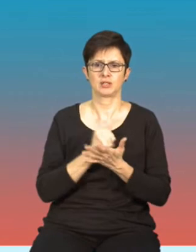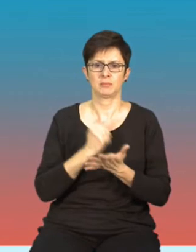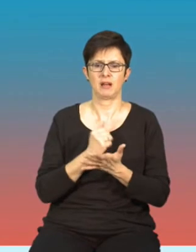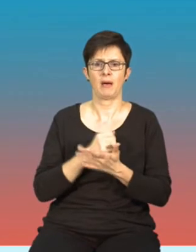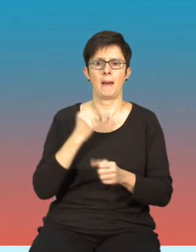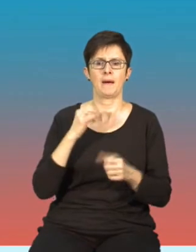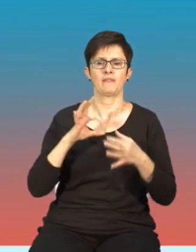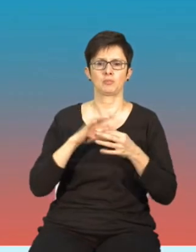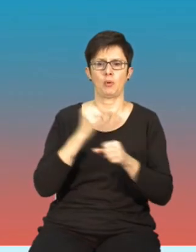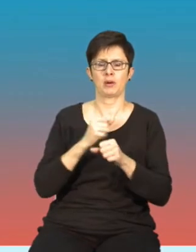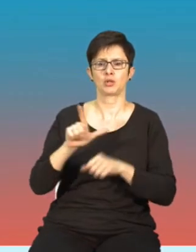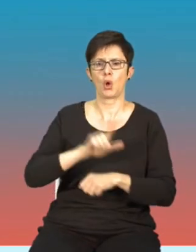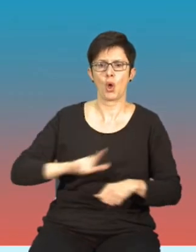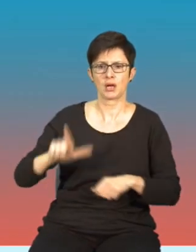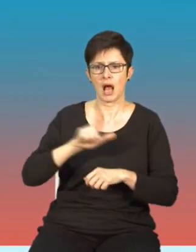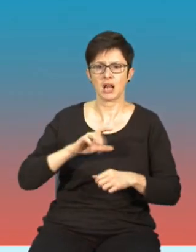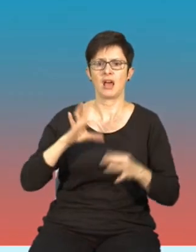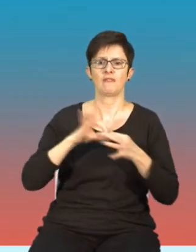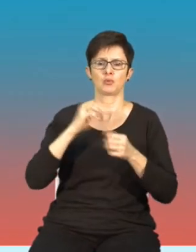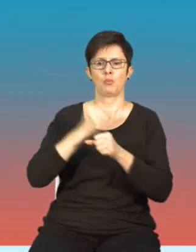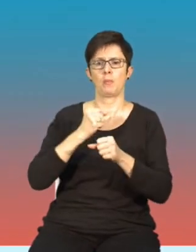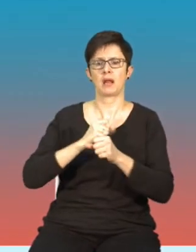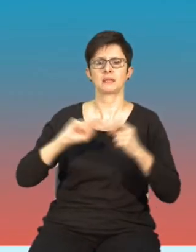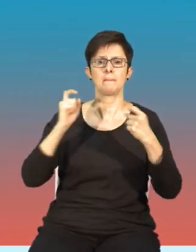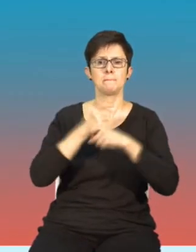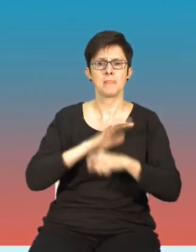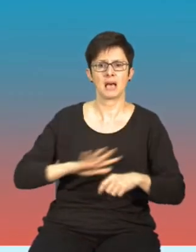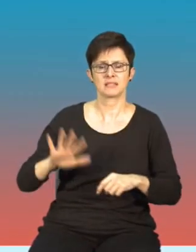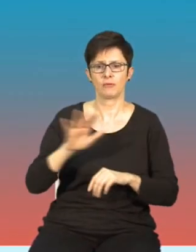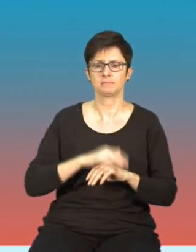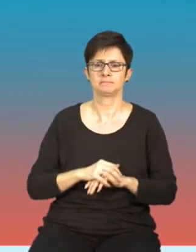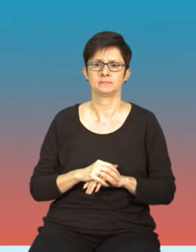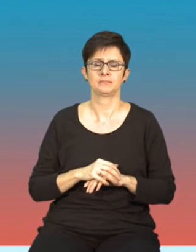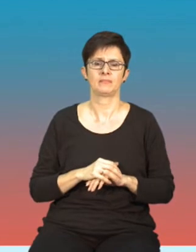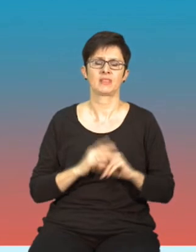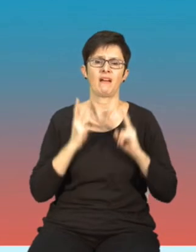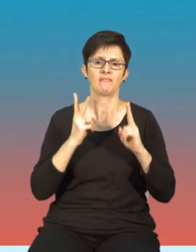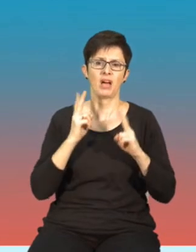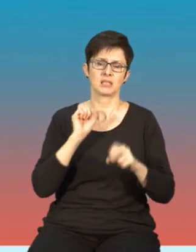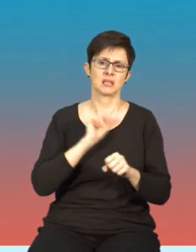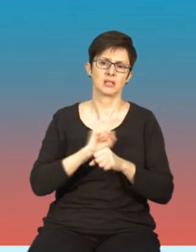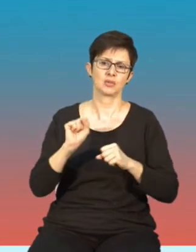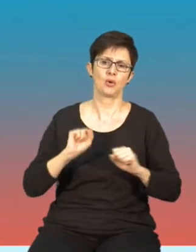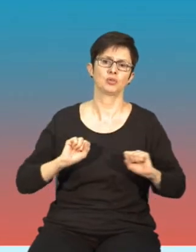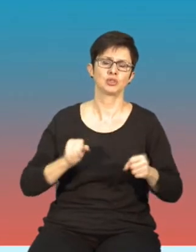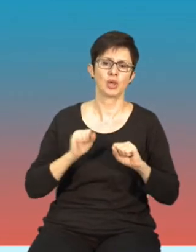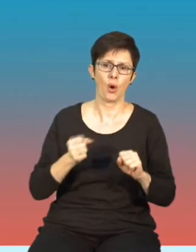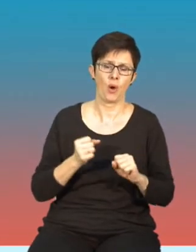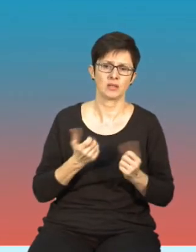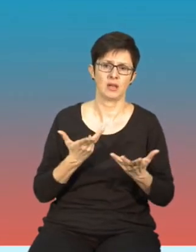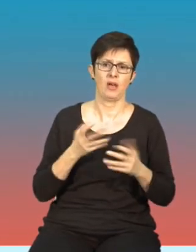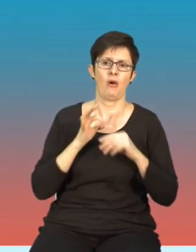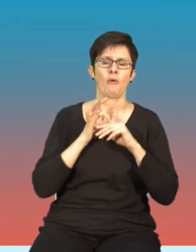lokalna oraz współpraca z państwem. Kluczowe tutaj są właśnie działania takie jak